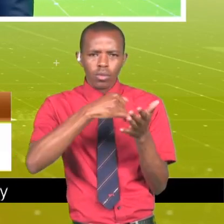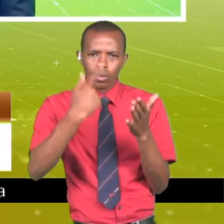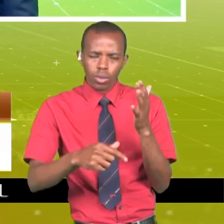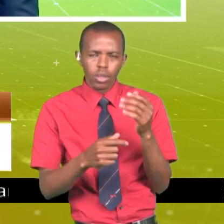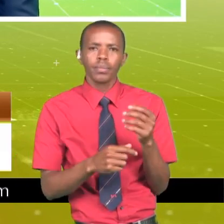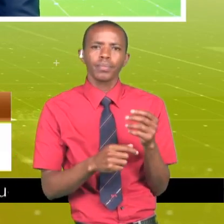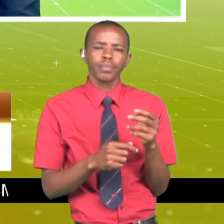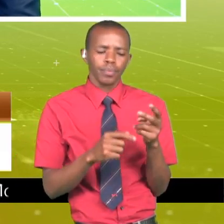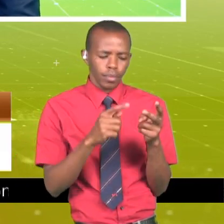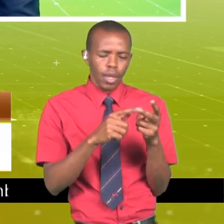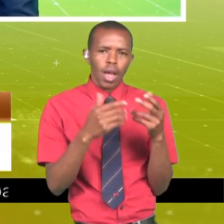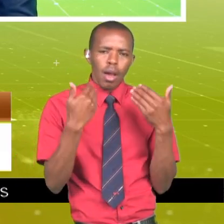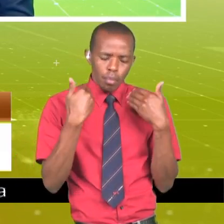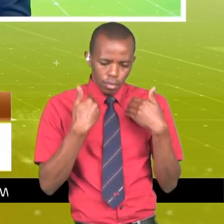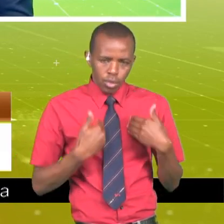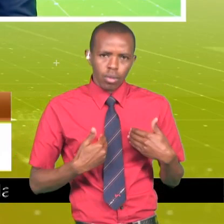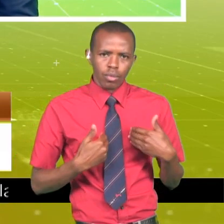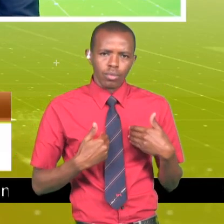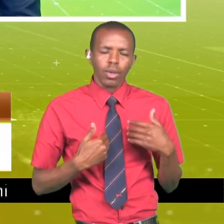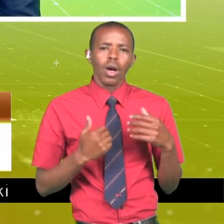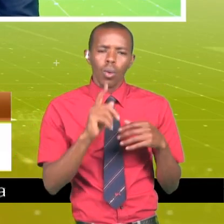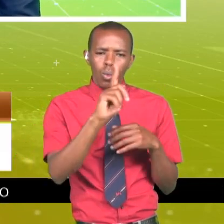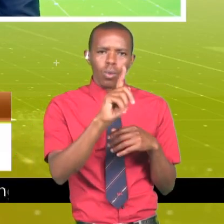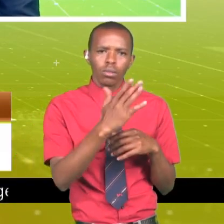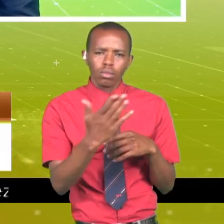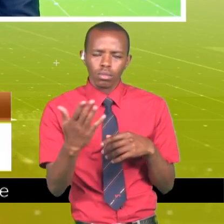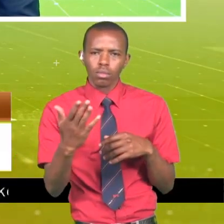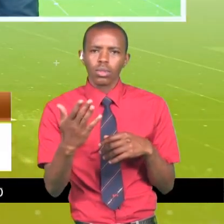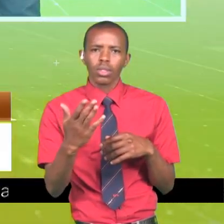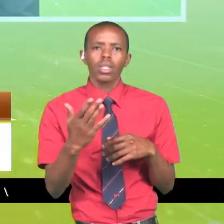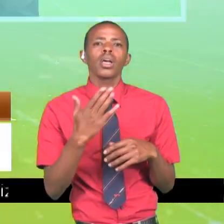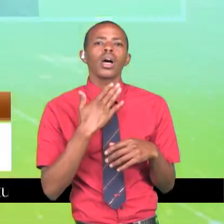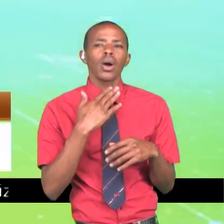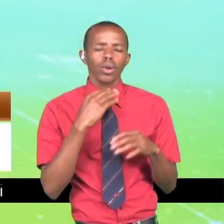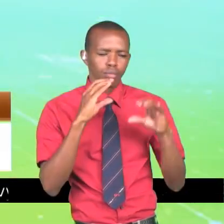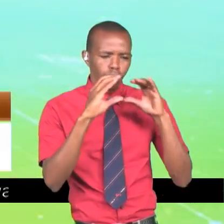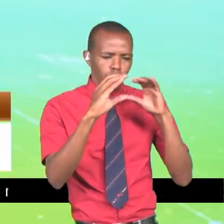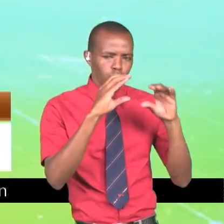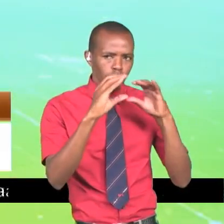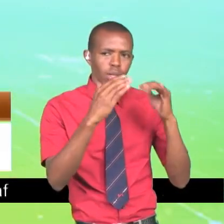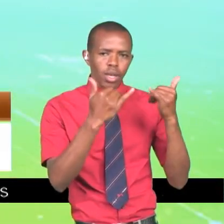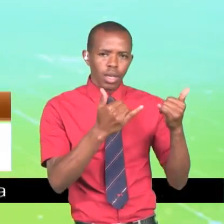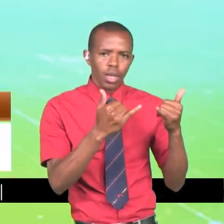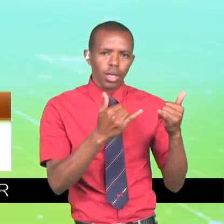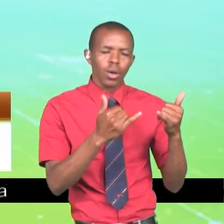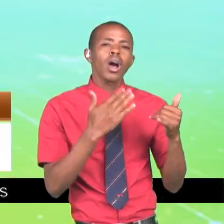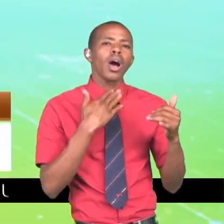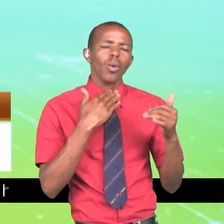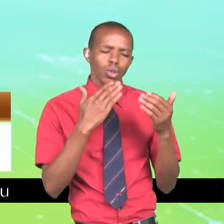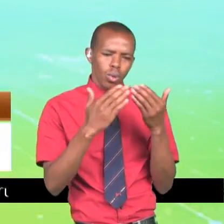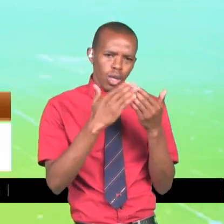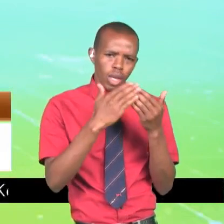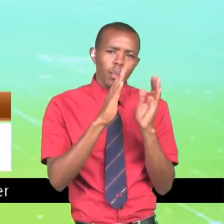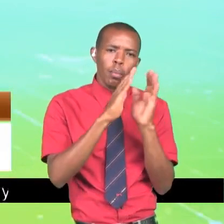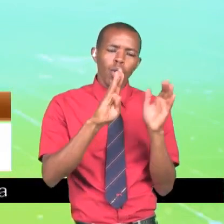Na mimi ni kiuwa John Paul kile kitu cha kwanza ambacho nitakizungumzia ama kile ambacho nataka kuona kikiwa kimiangaziwa katika